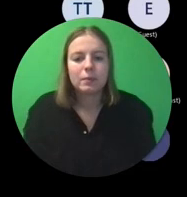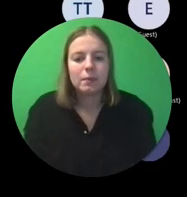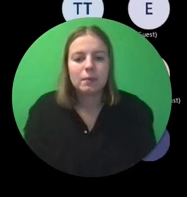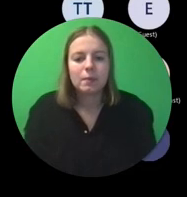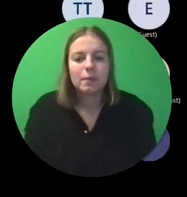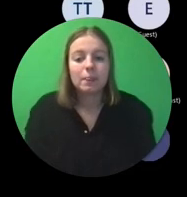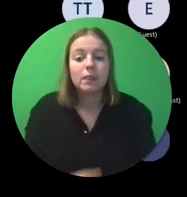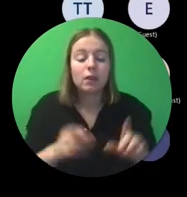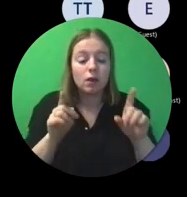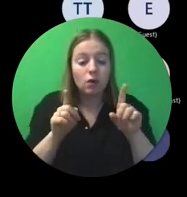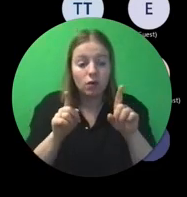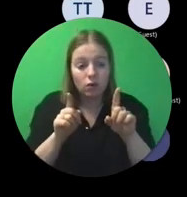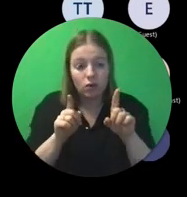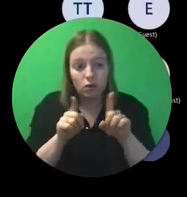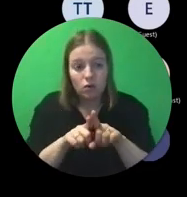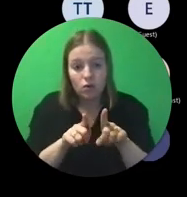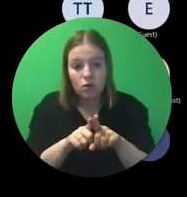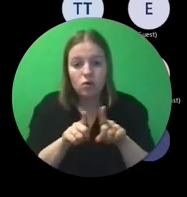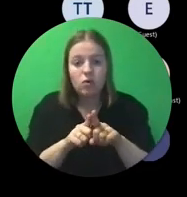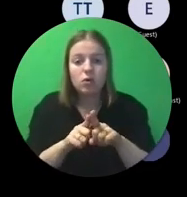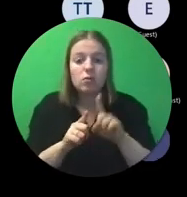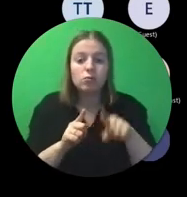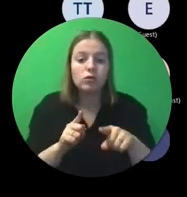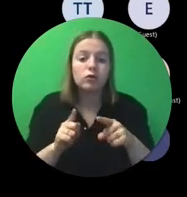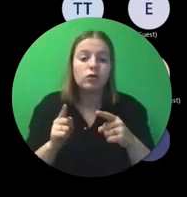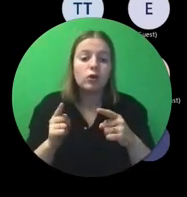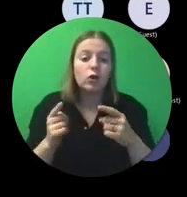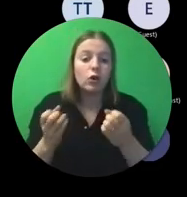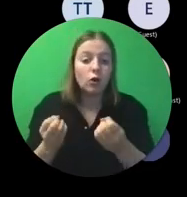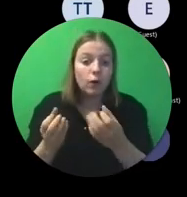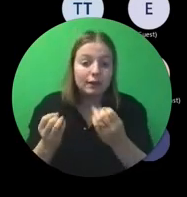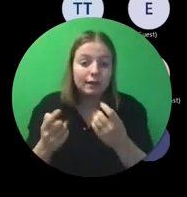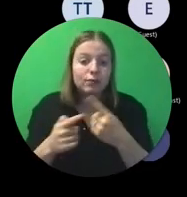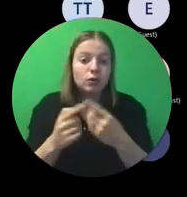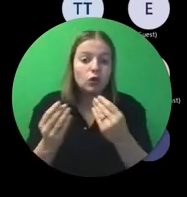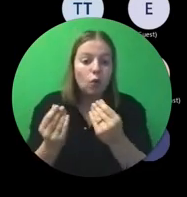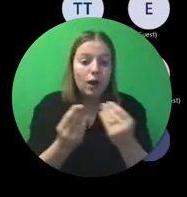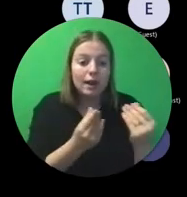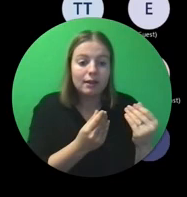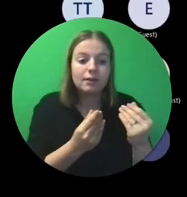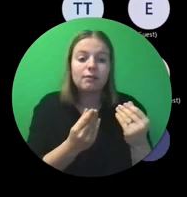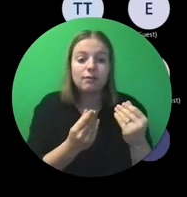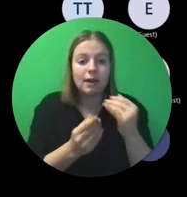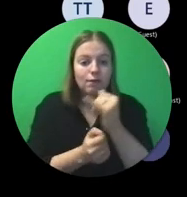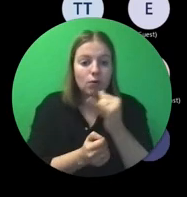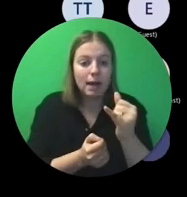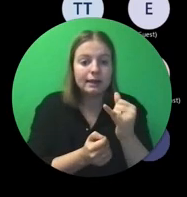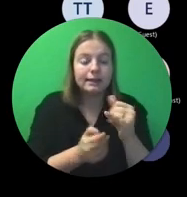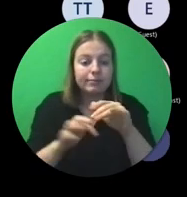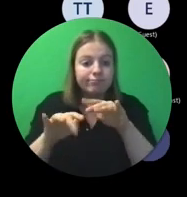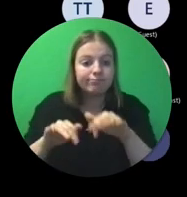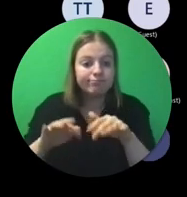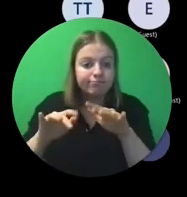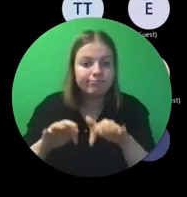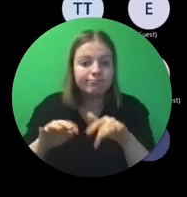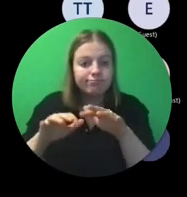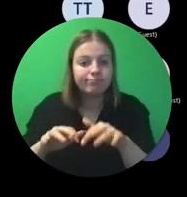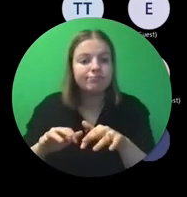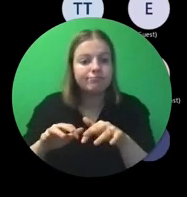Je gaat ook kwantitatieve en kwalitatieve informatie moeten verschaffen. Waaruit blijkt